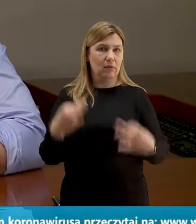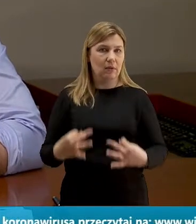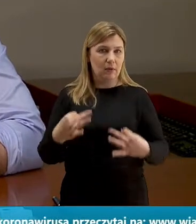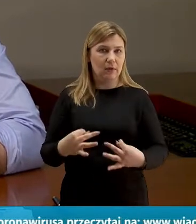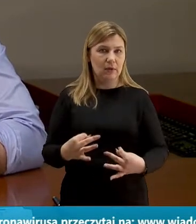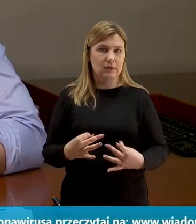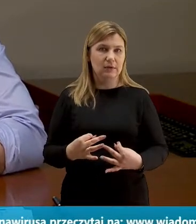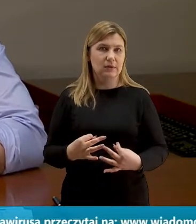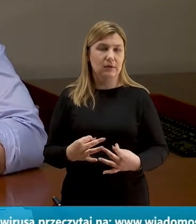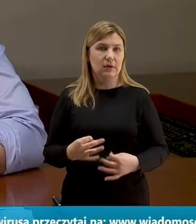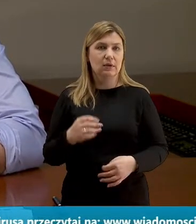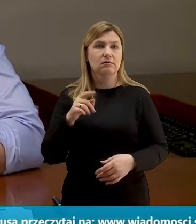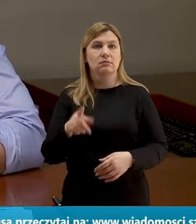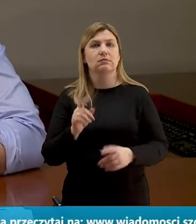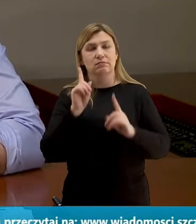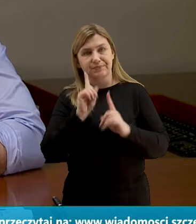Generalnie